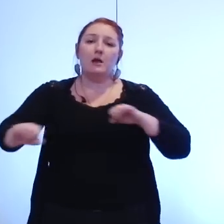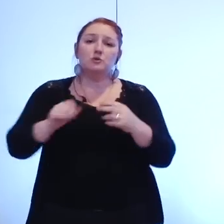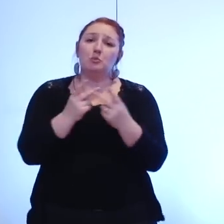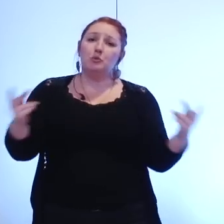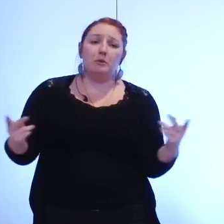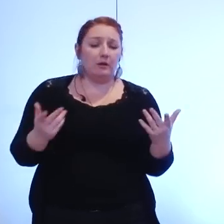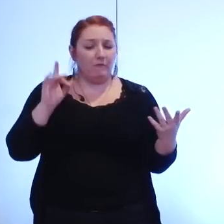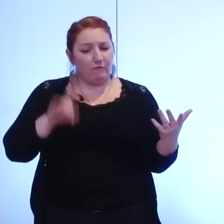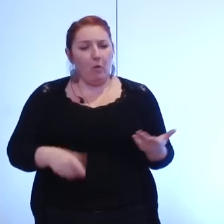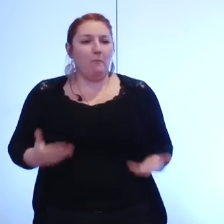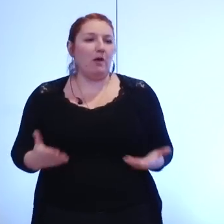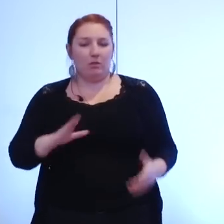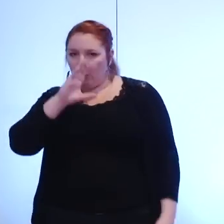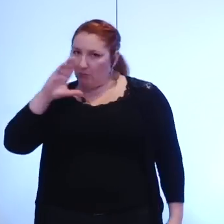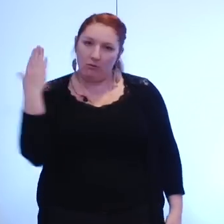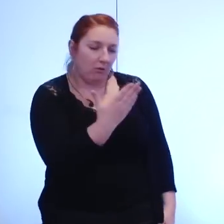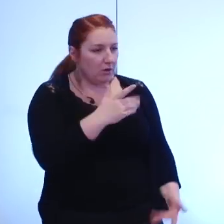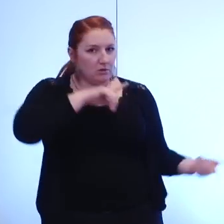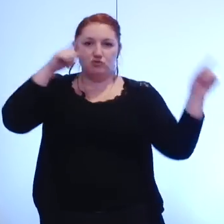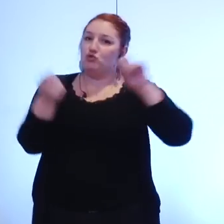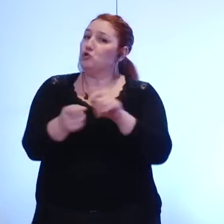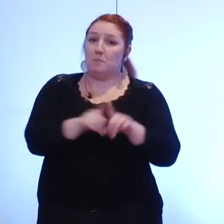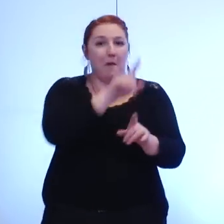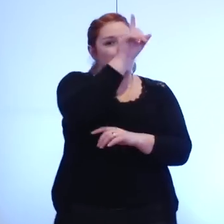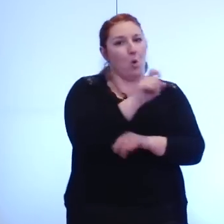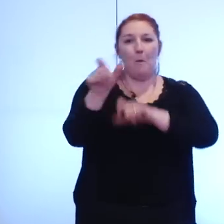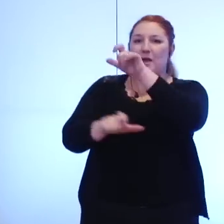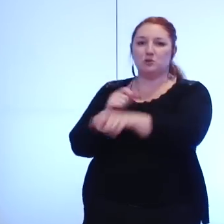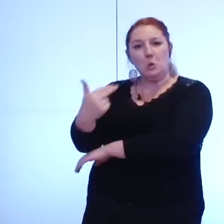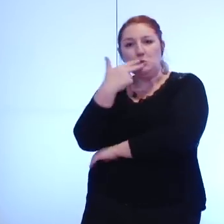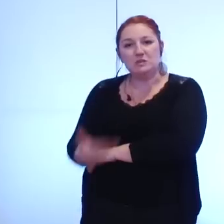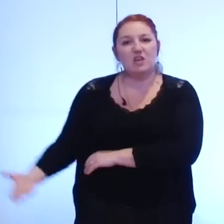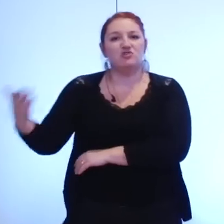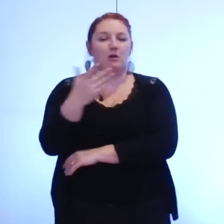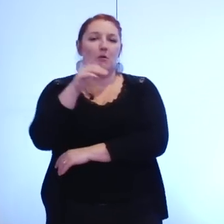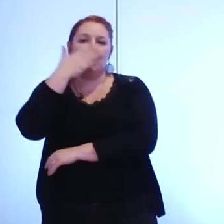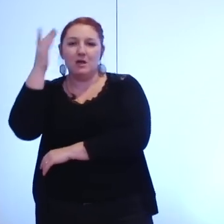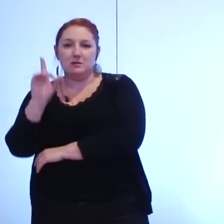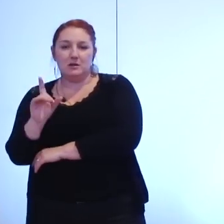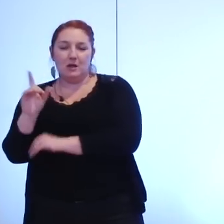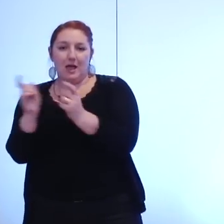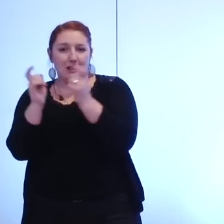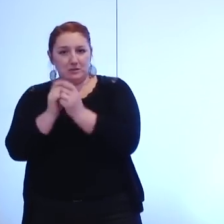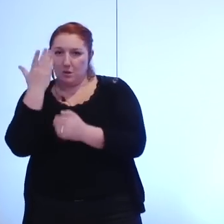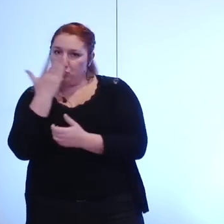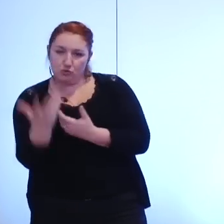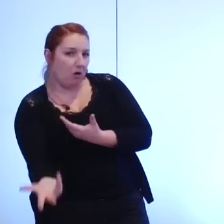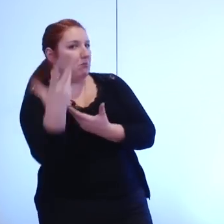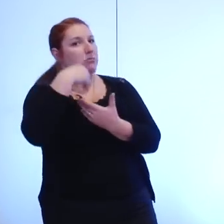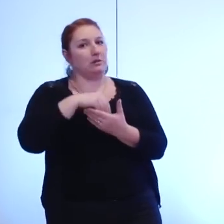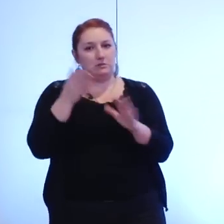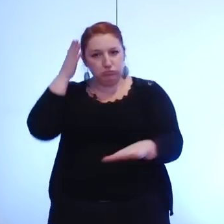aujourd'hui nécessaire comme pour l'eau les usagers de l'énergie doivent pouvoir prendre toute leur place dans la construction du service public local à venir